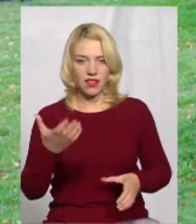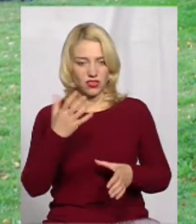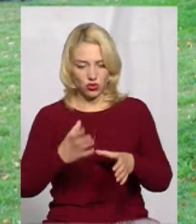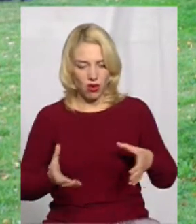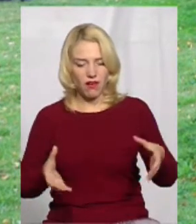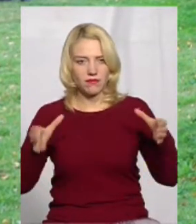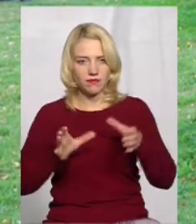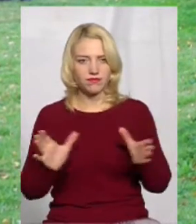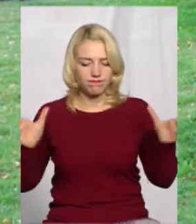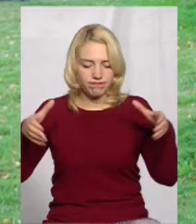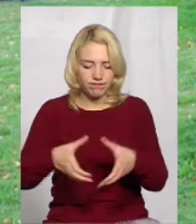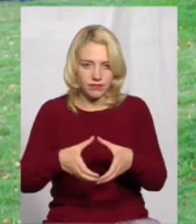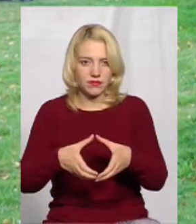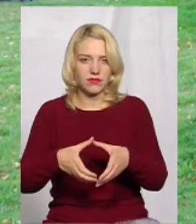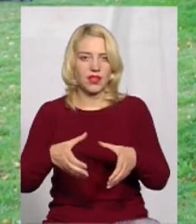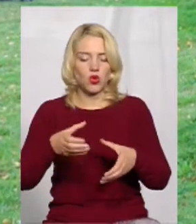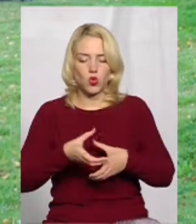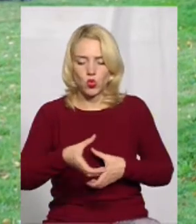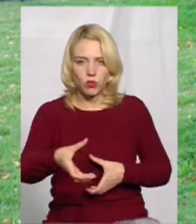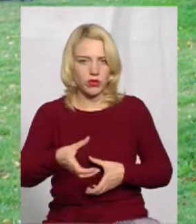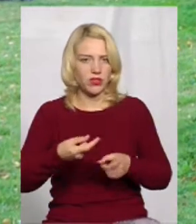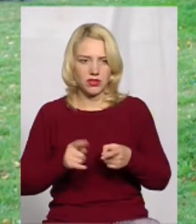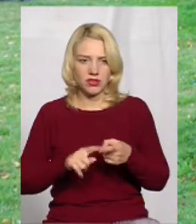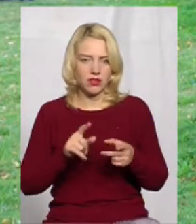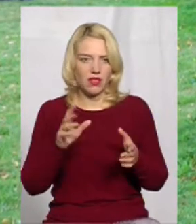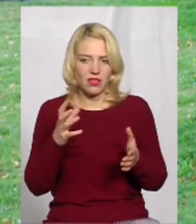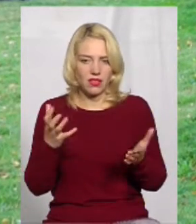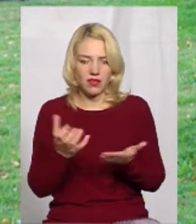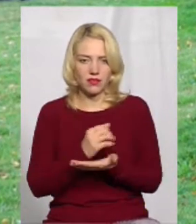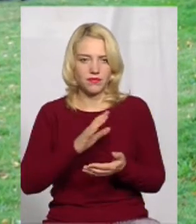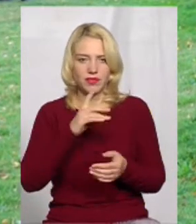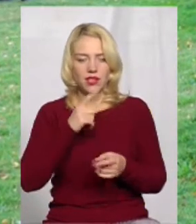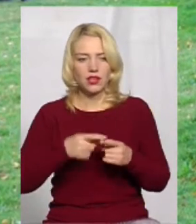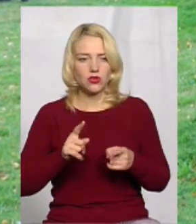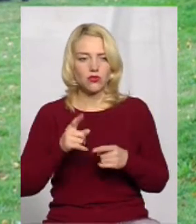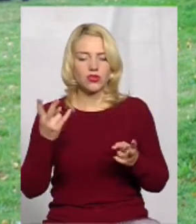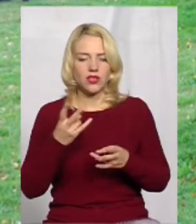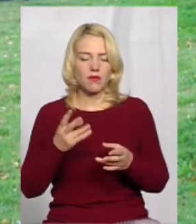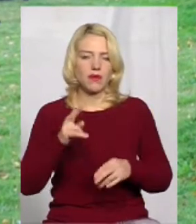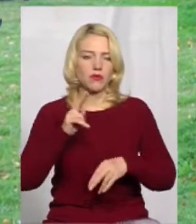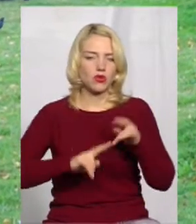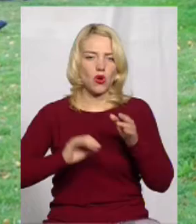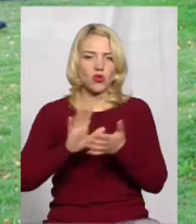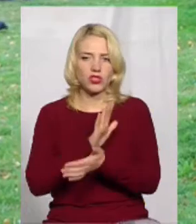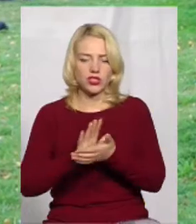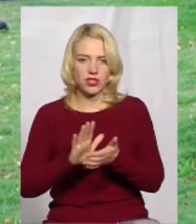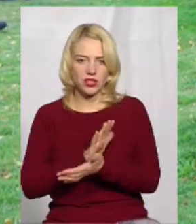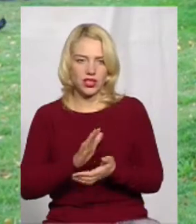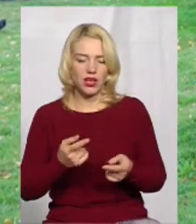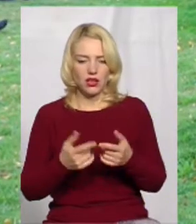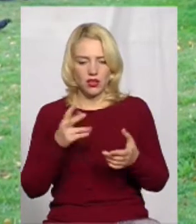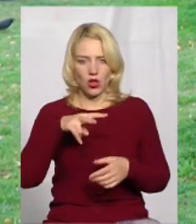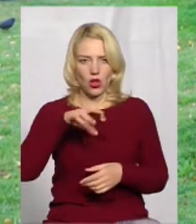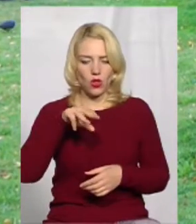це теж не буде вихід, тому що тоді треба будувати термінові очисні споруди на поверхневі стоки. Якщо його взяти в лотки,